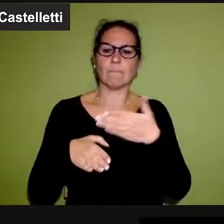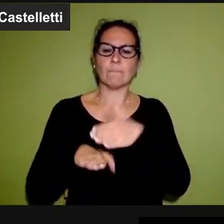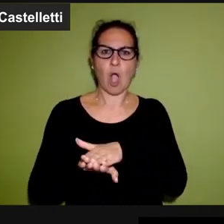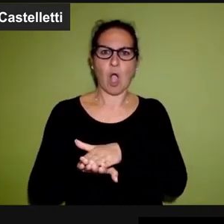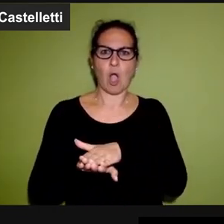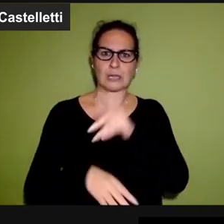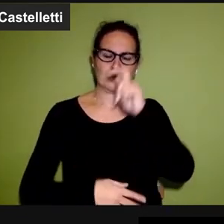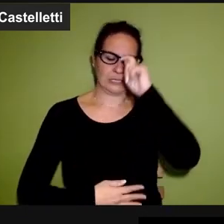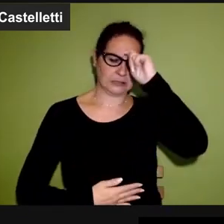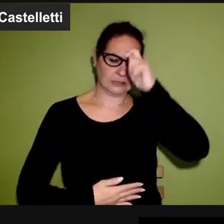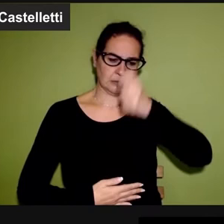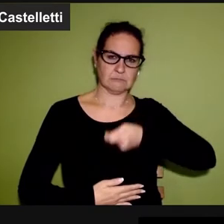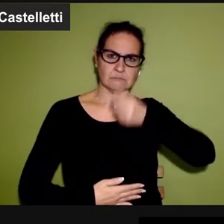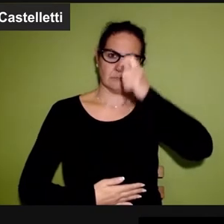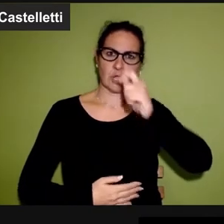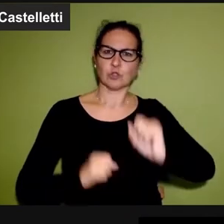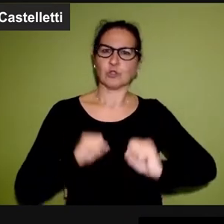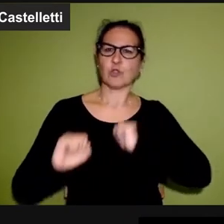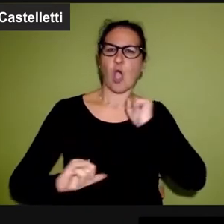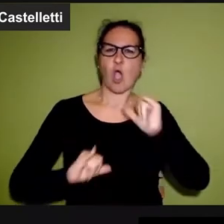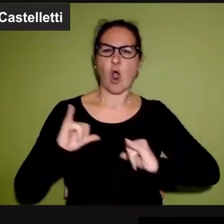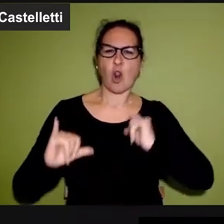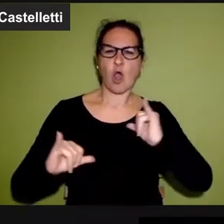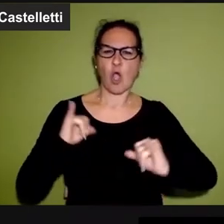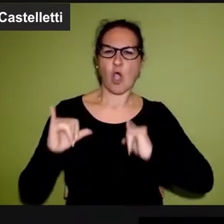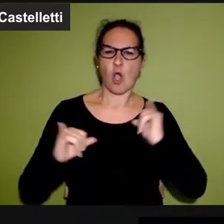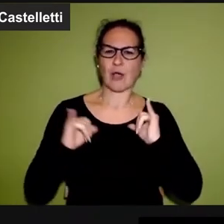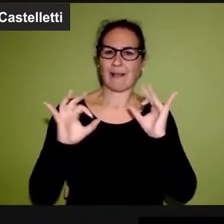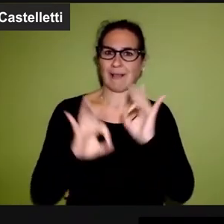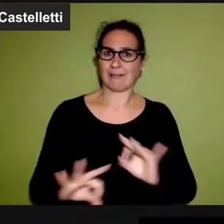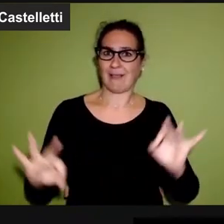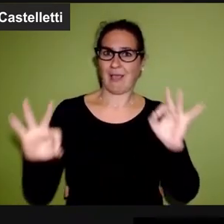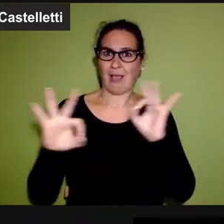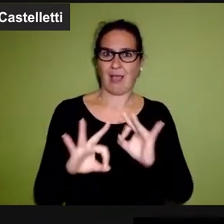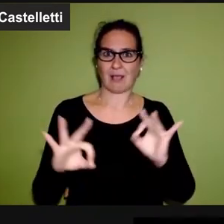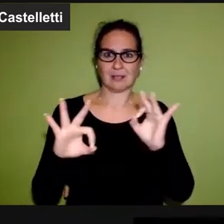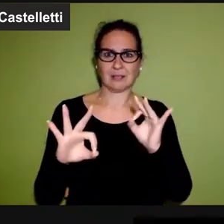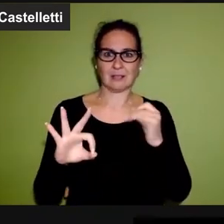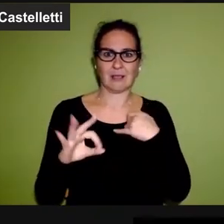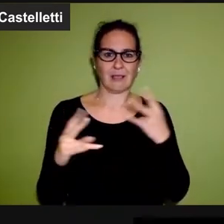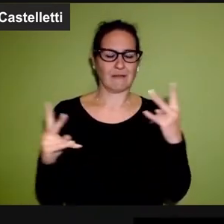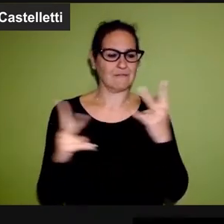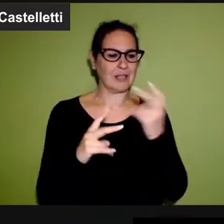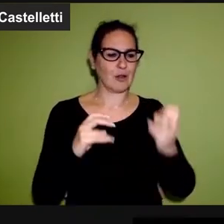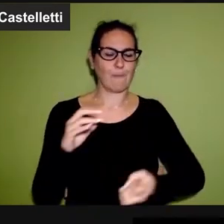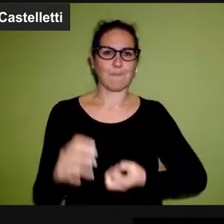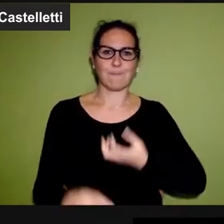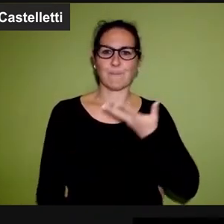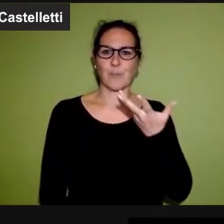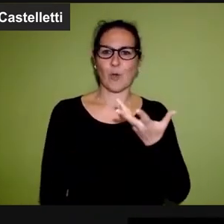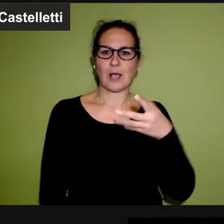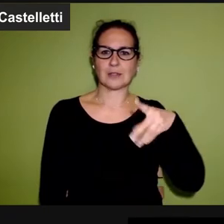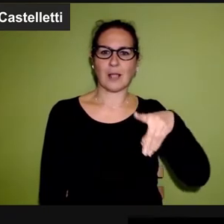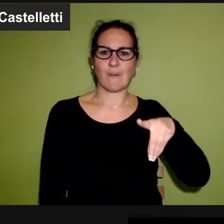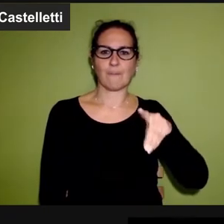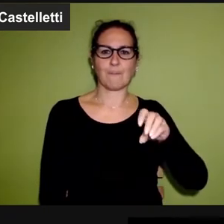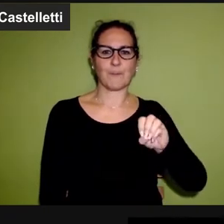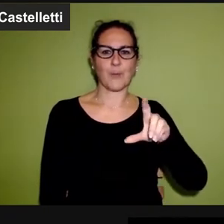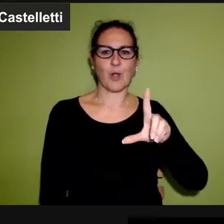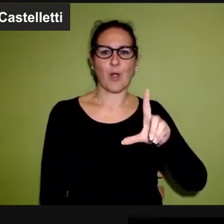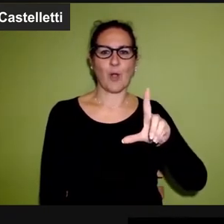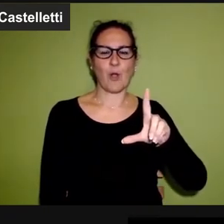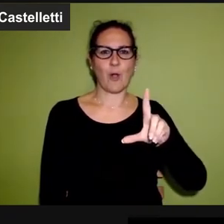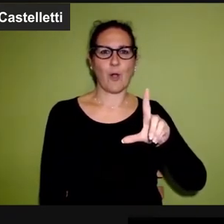morire con dignità e senza dolore. Ho ritrovato una, secondo me, bellissima dichiarazione del poeta